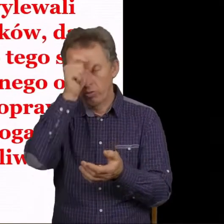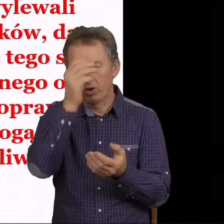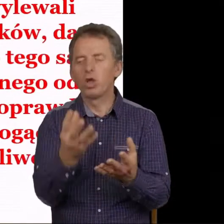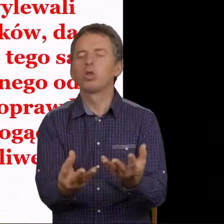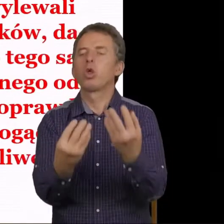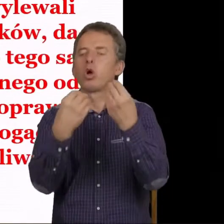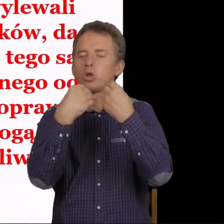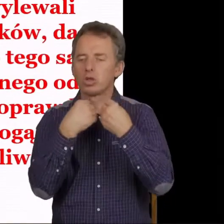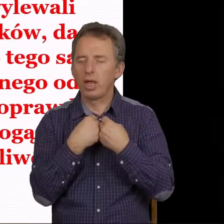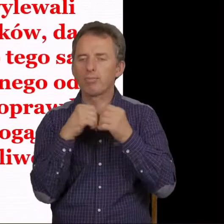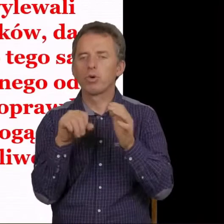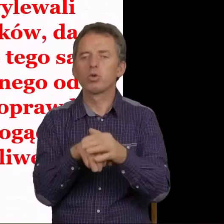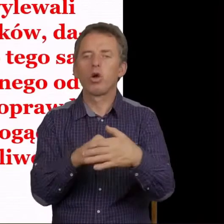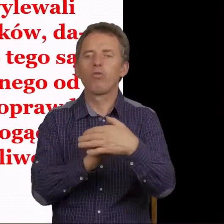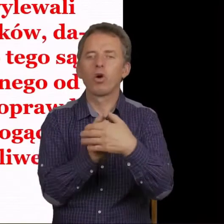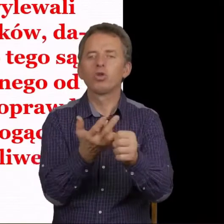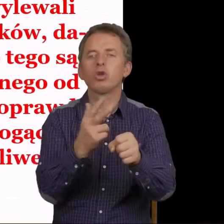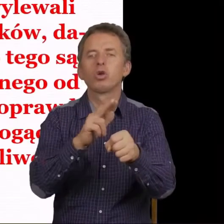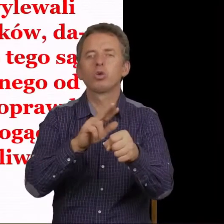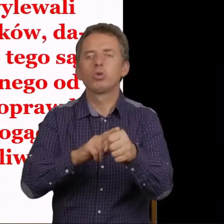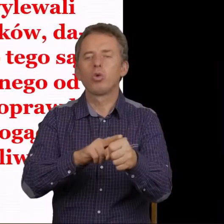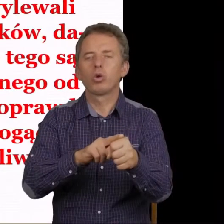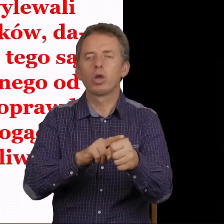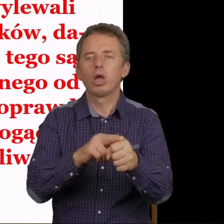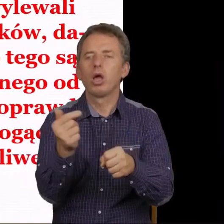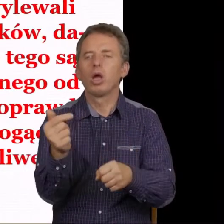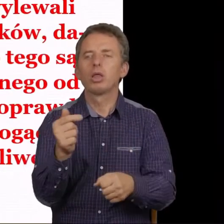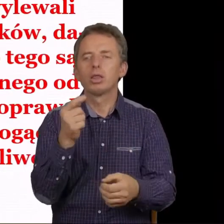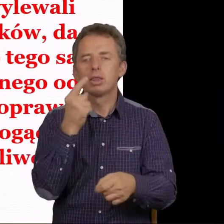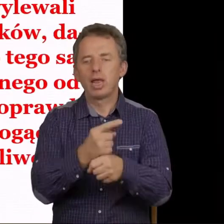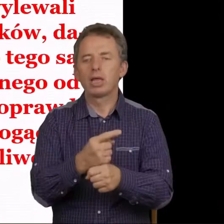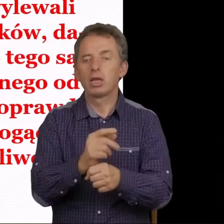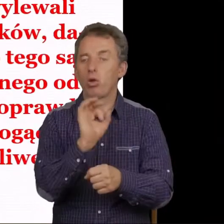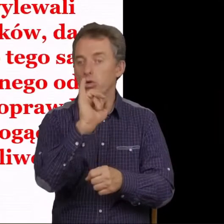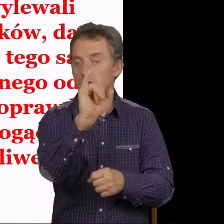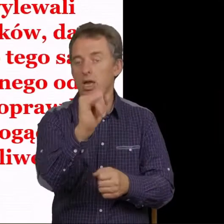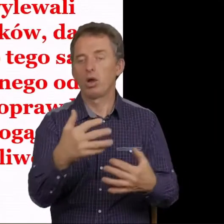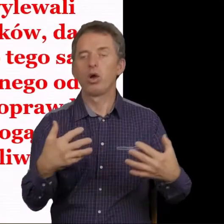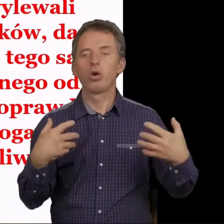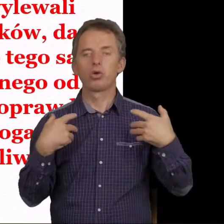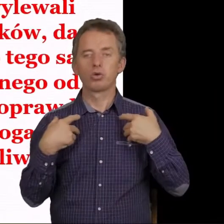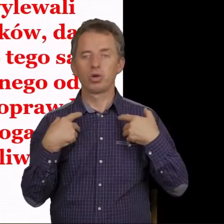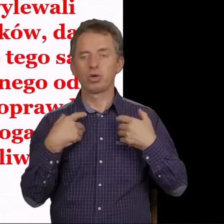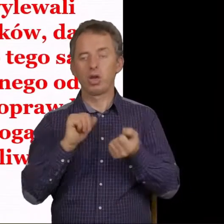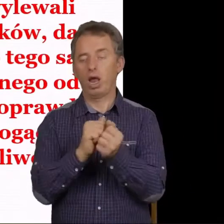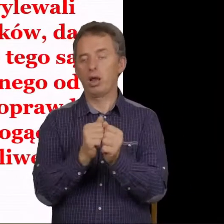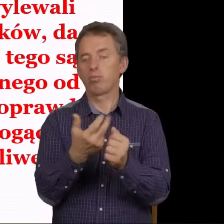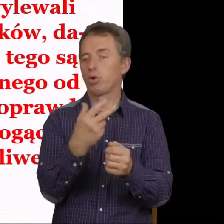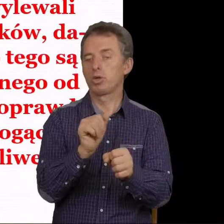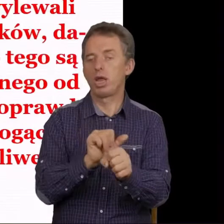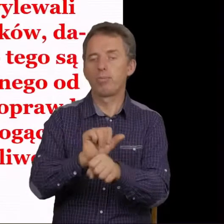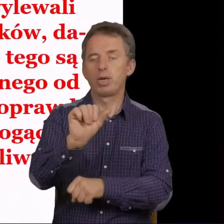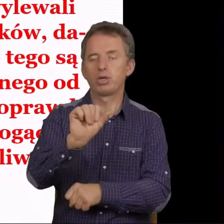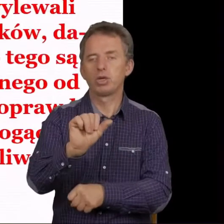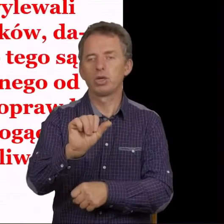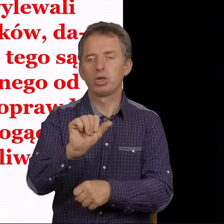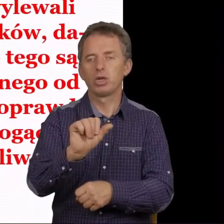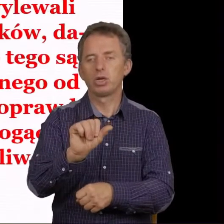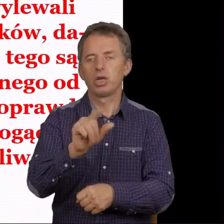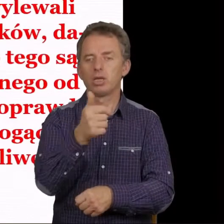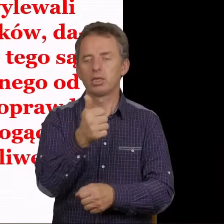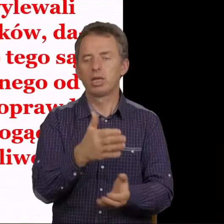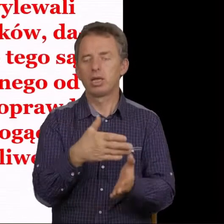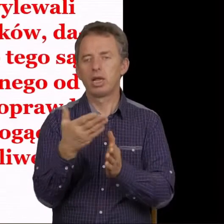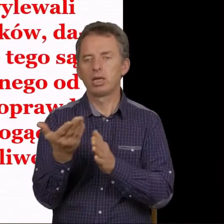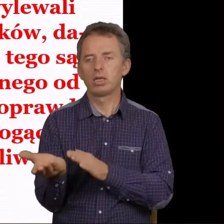do wody, która decyduje o jego życiu, być albo nie być, to z jednej